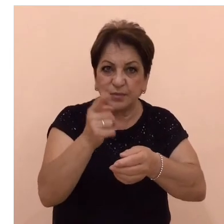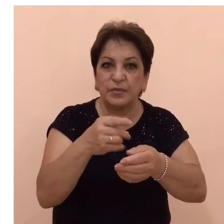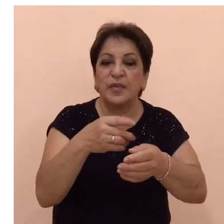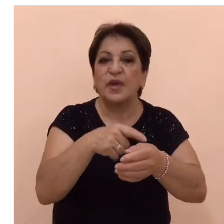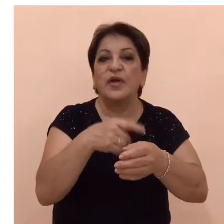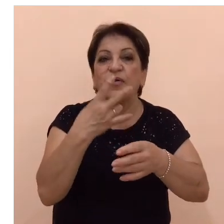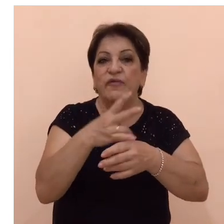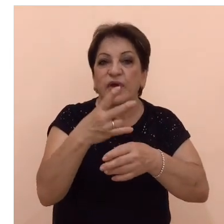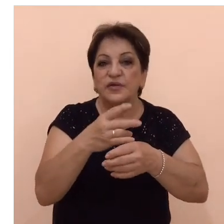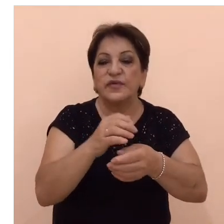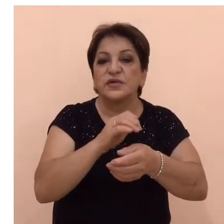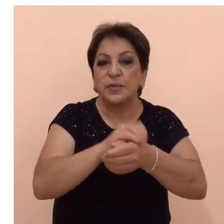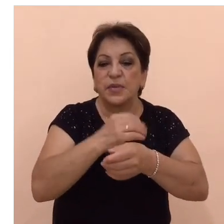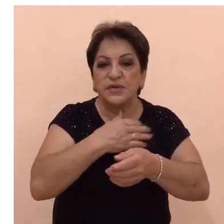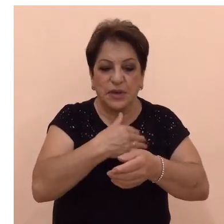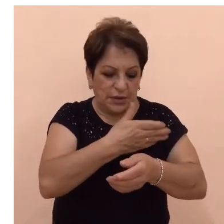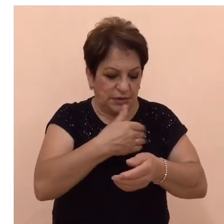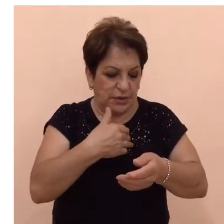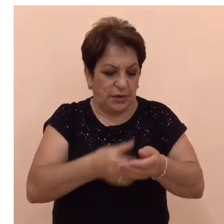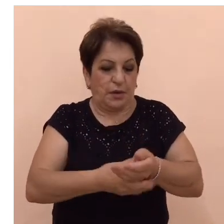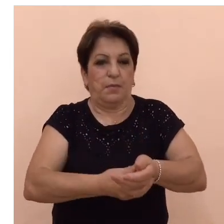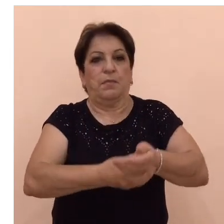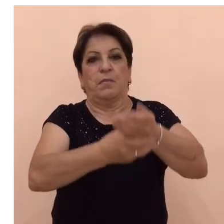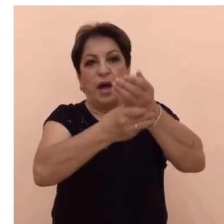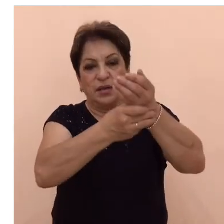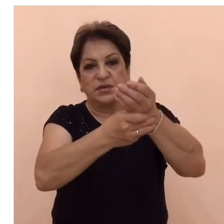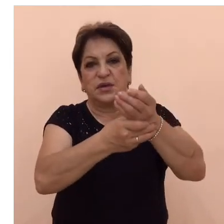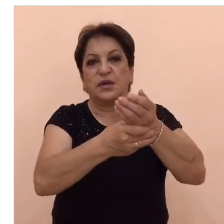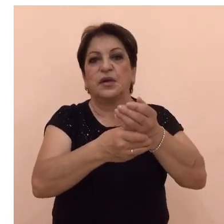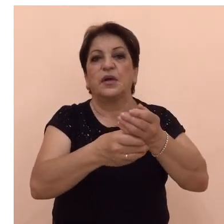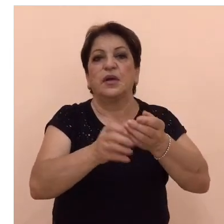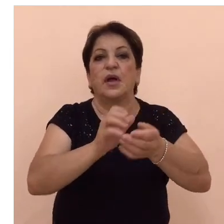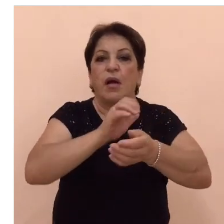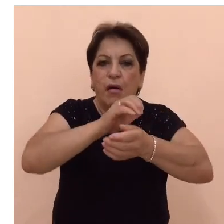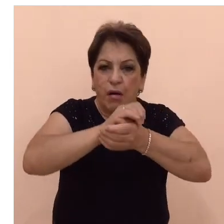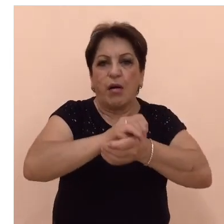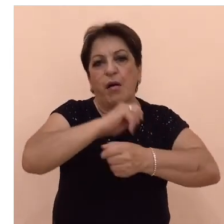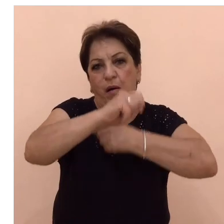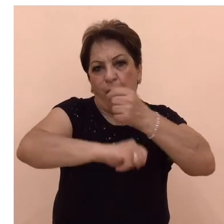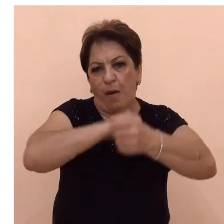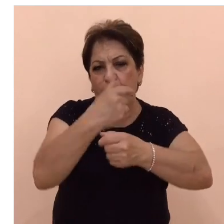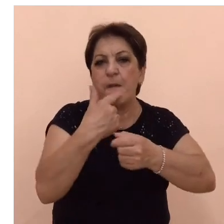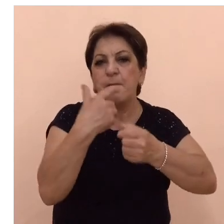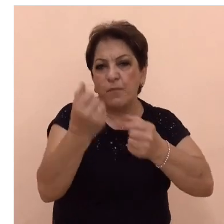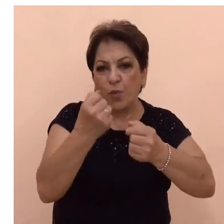վերջութը պահել սրտի մակարդակից բարց էր։ տեղադրել նշող վիրակավ։